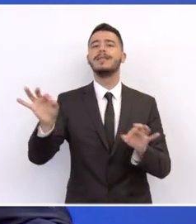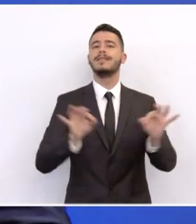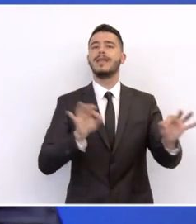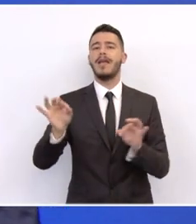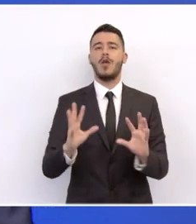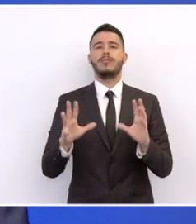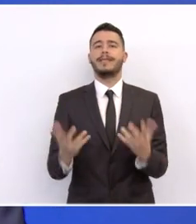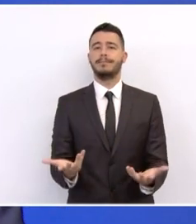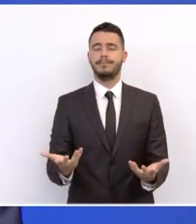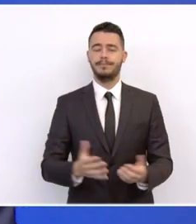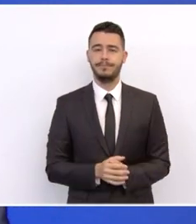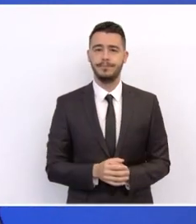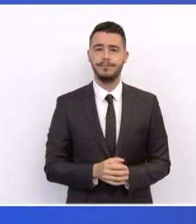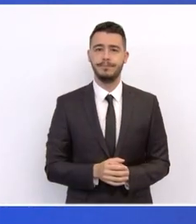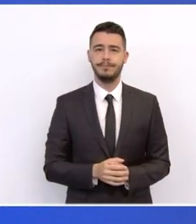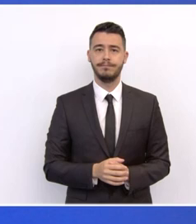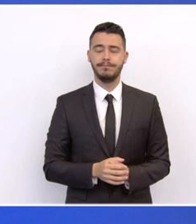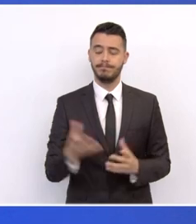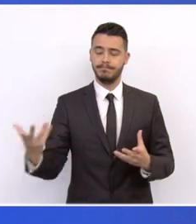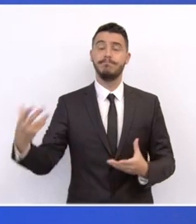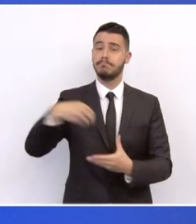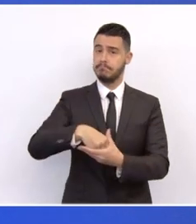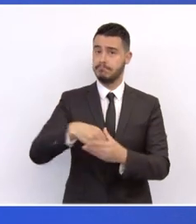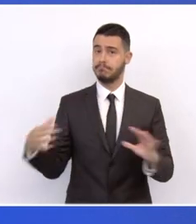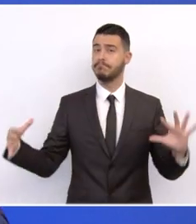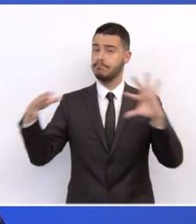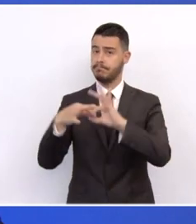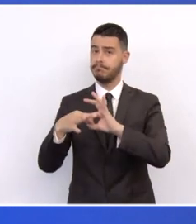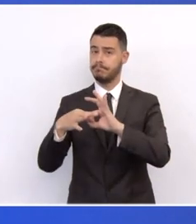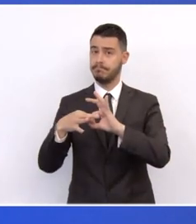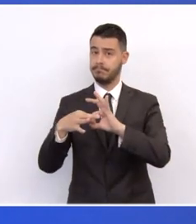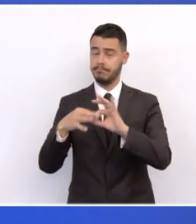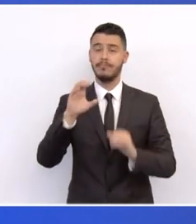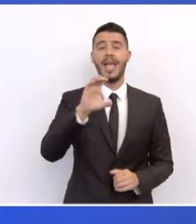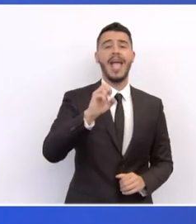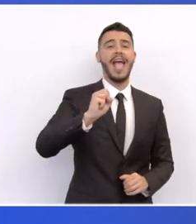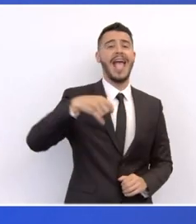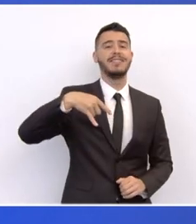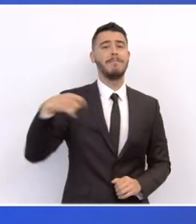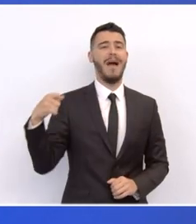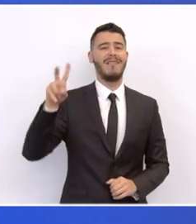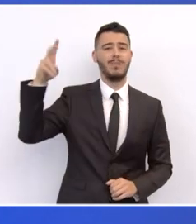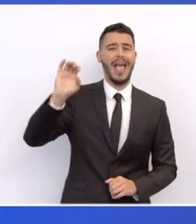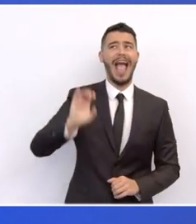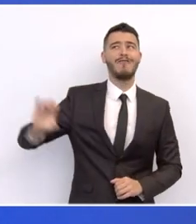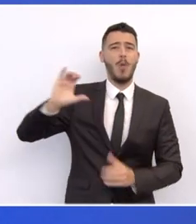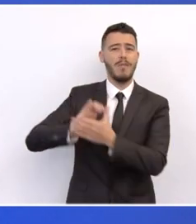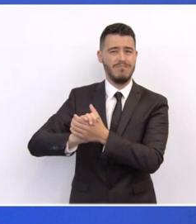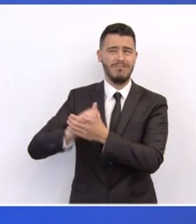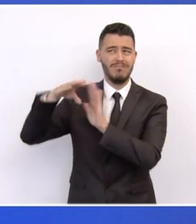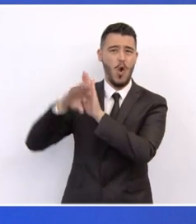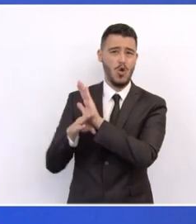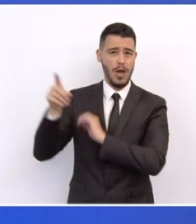οποίο την ίδια ώρα όμως θα συνδυάζεται και με το ΕΣΠΑ, το νέο ΕΣΠΑ, αλλά και άλλους